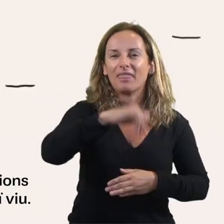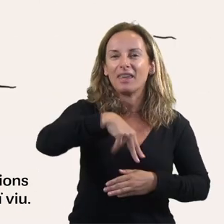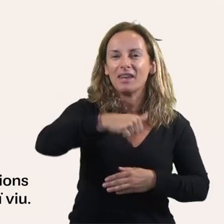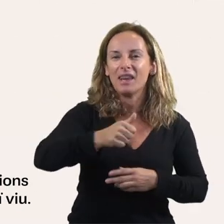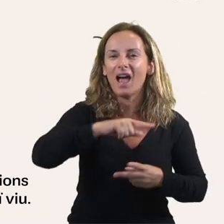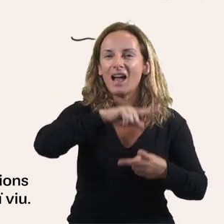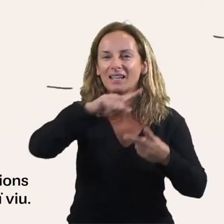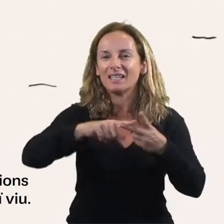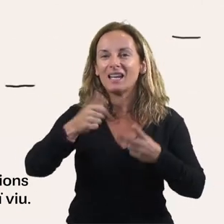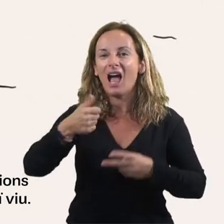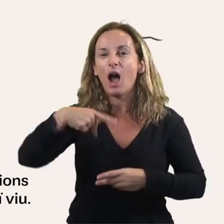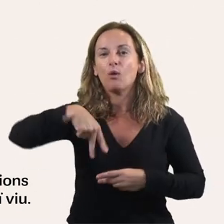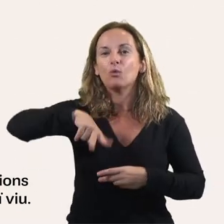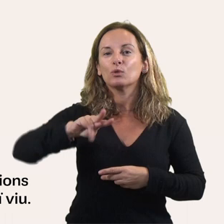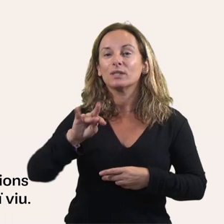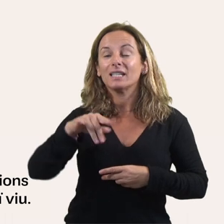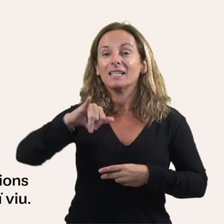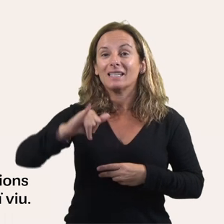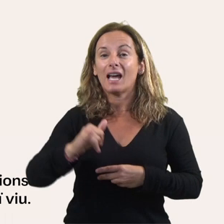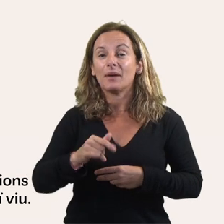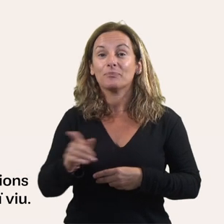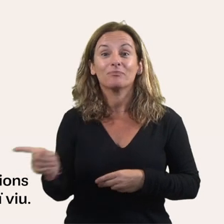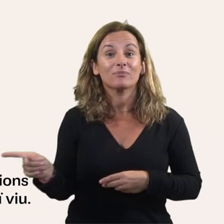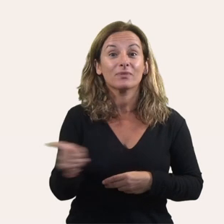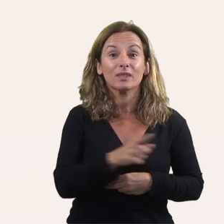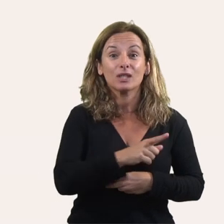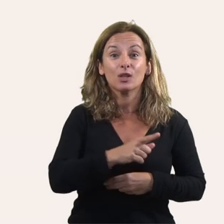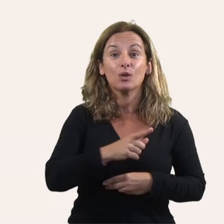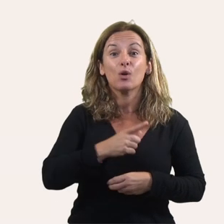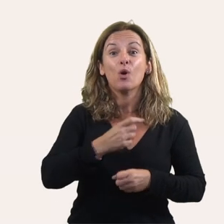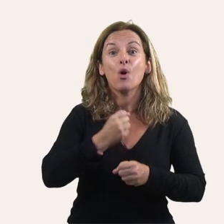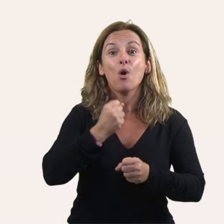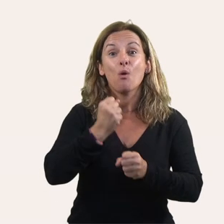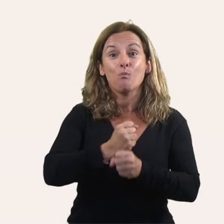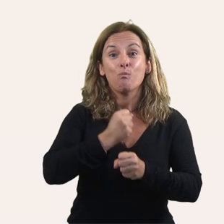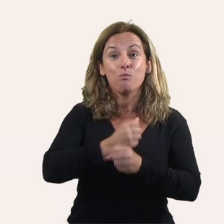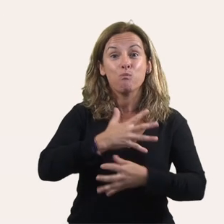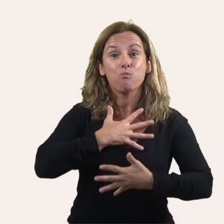possible que el patrimoni marítim continuï viu.